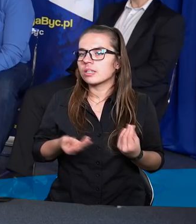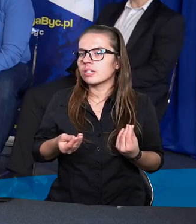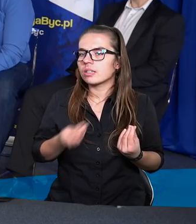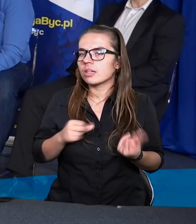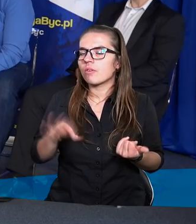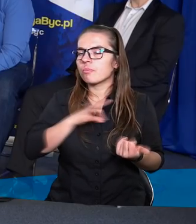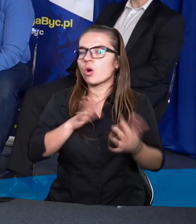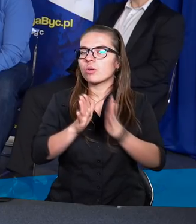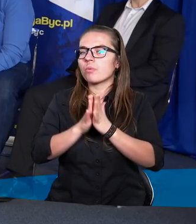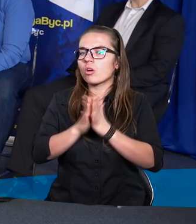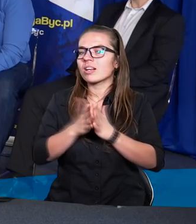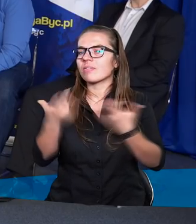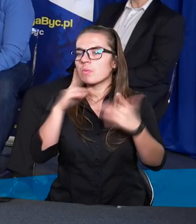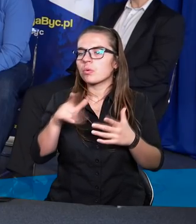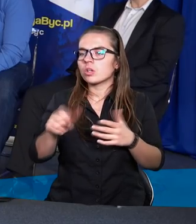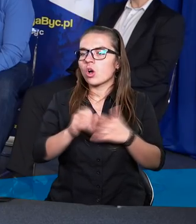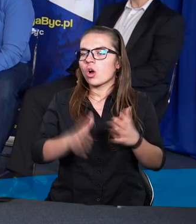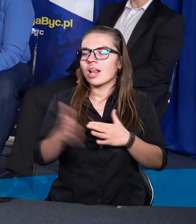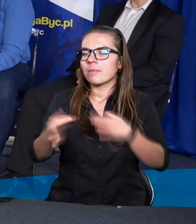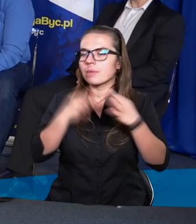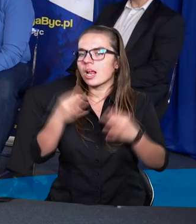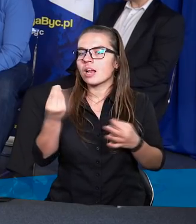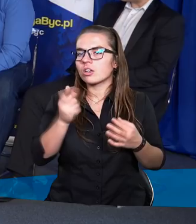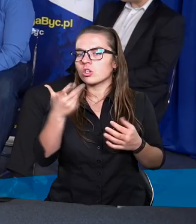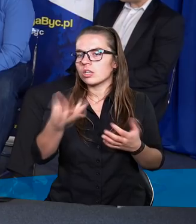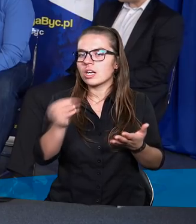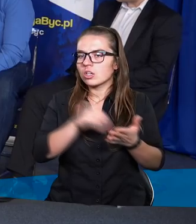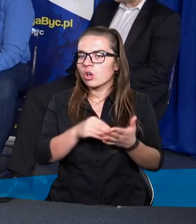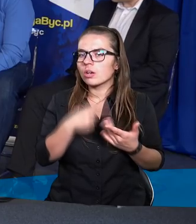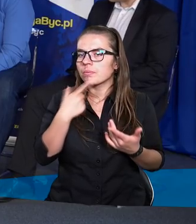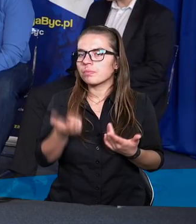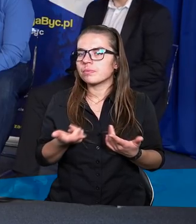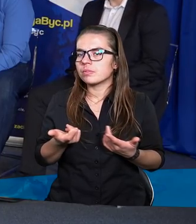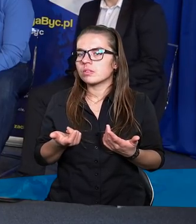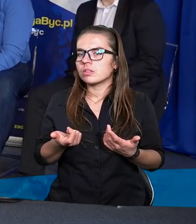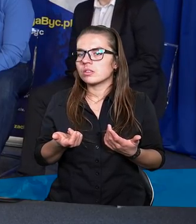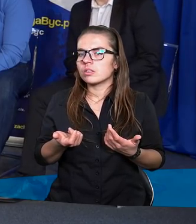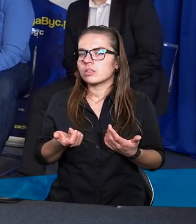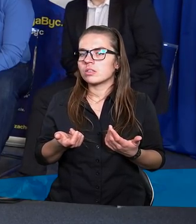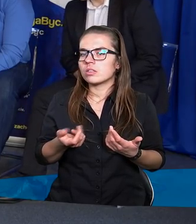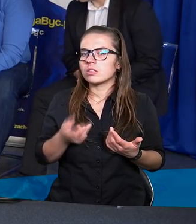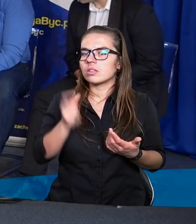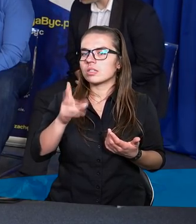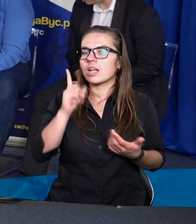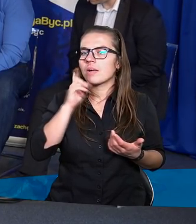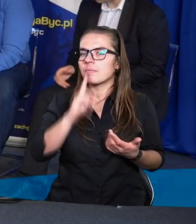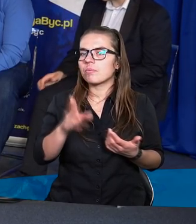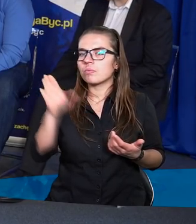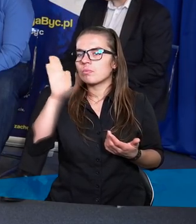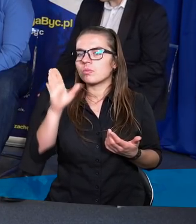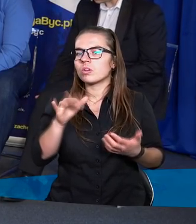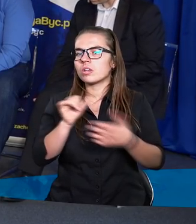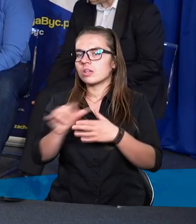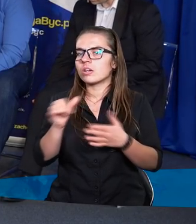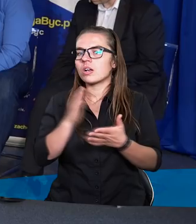No i modlitwa się pojawia jako kolejne pytanie, chyba, że jeszcze tutaj o tej sprawiedliwości Bożej. jest ciekawe, bo w zasadzie to Bóg w